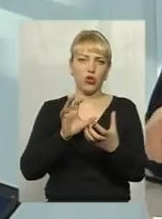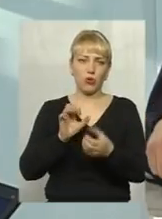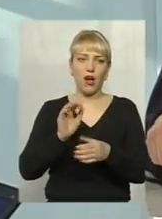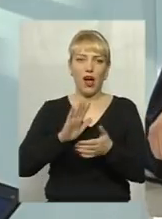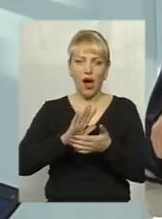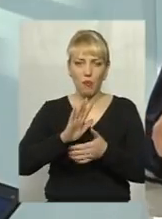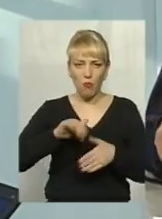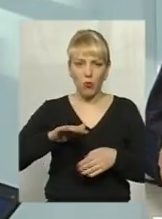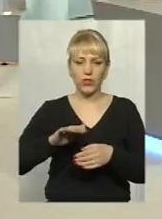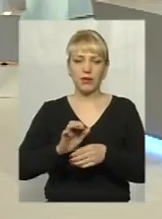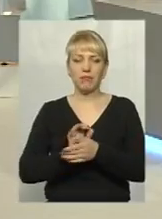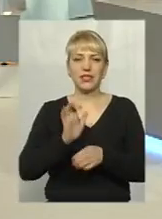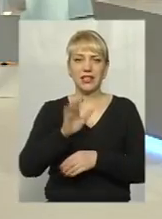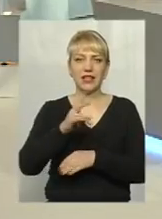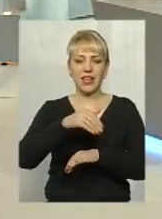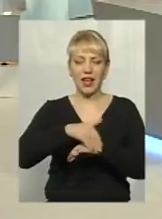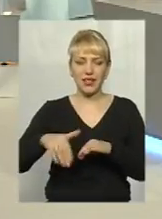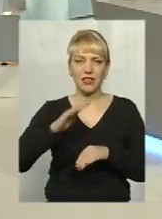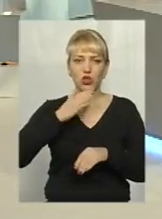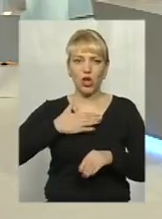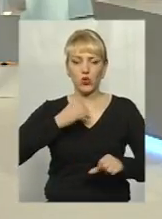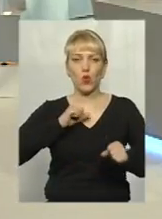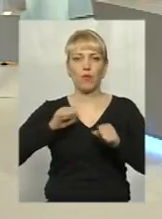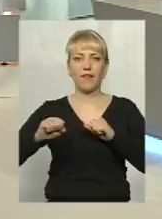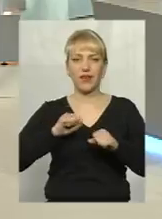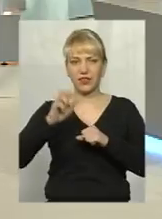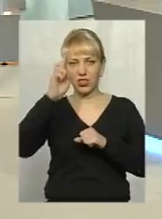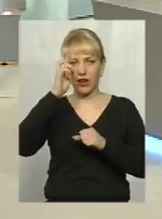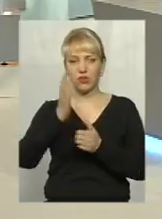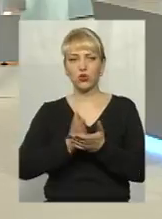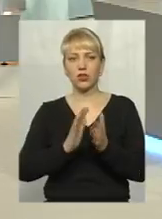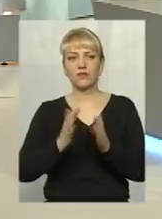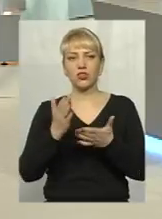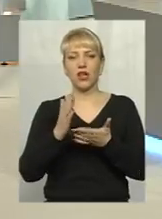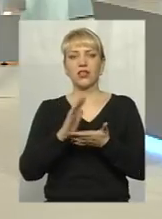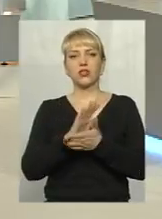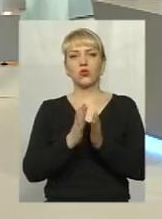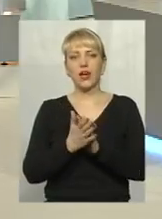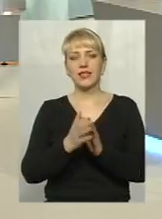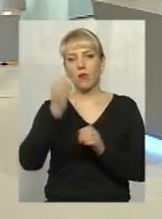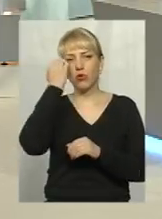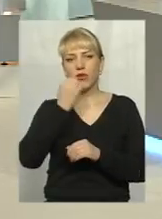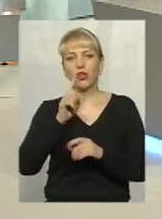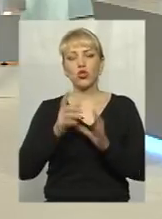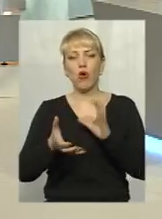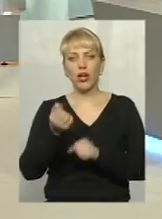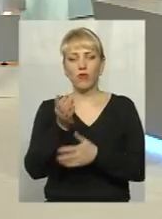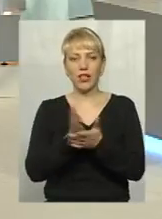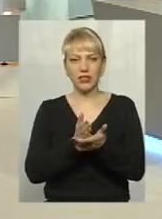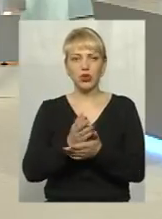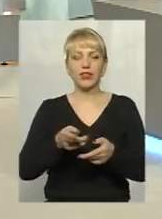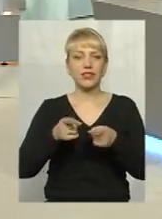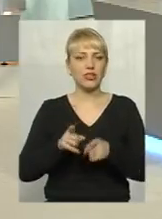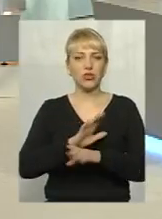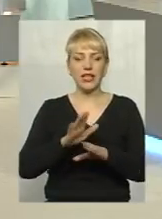адресу нашого управління і Державної служби на цій ситуації. Подяки за те, що рятувальники дійсно не